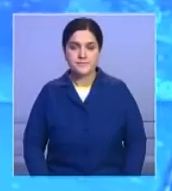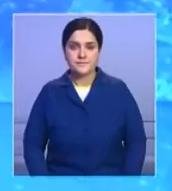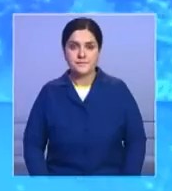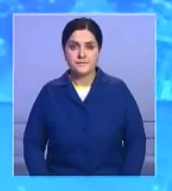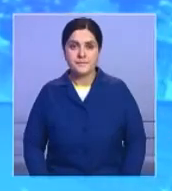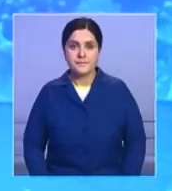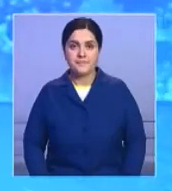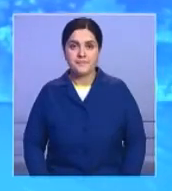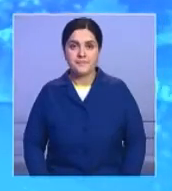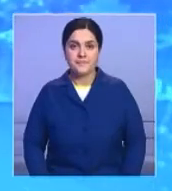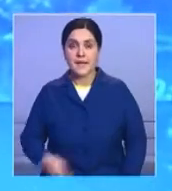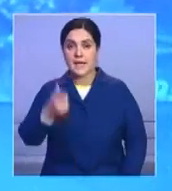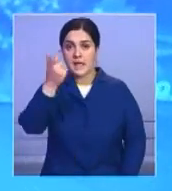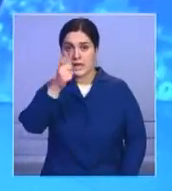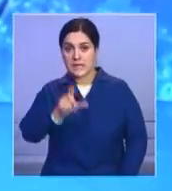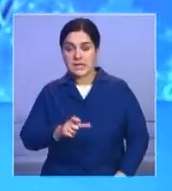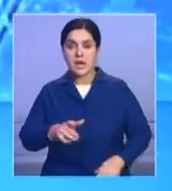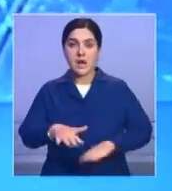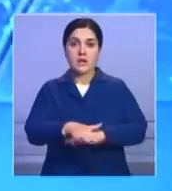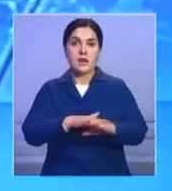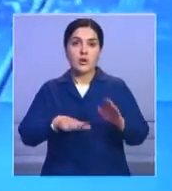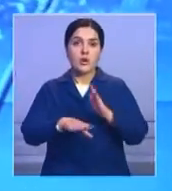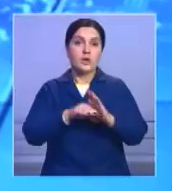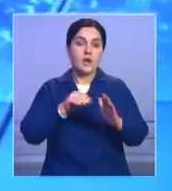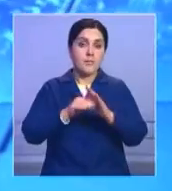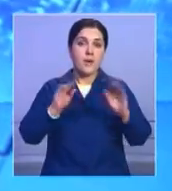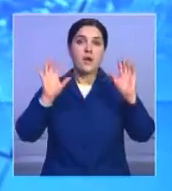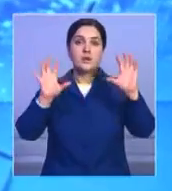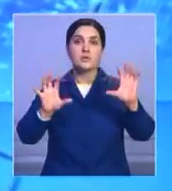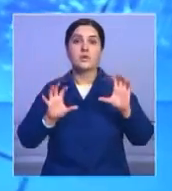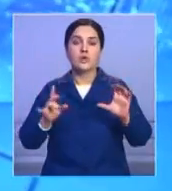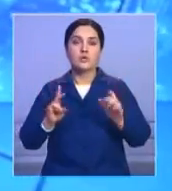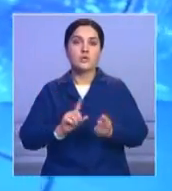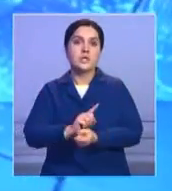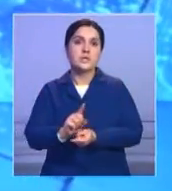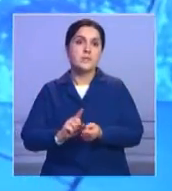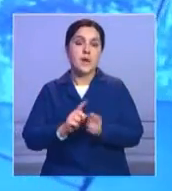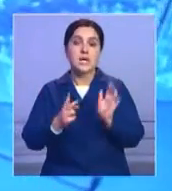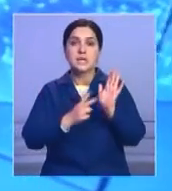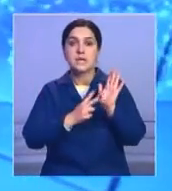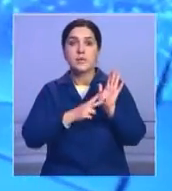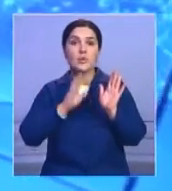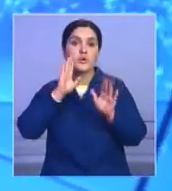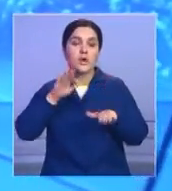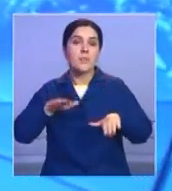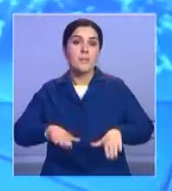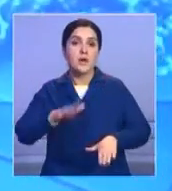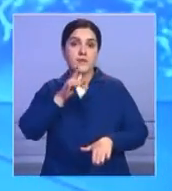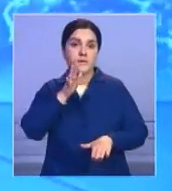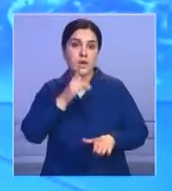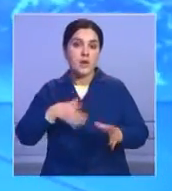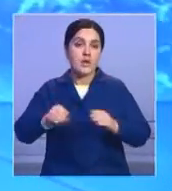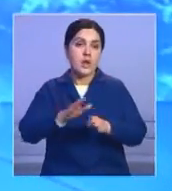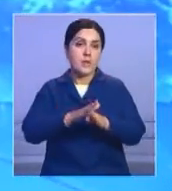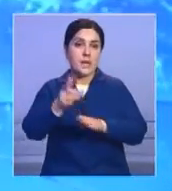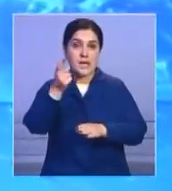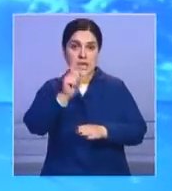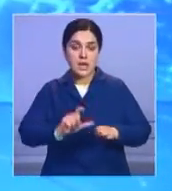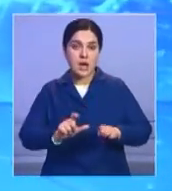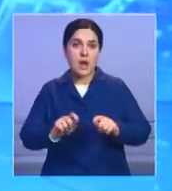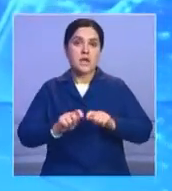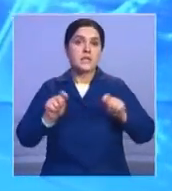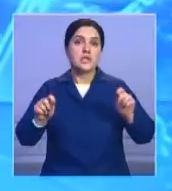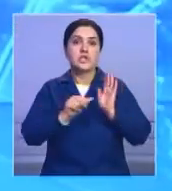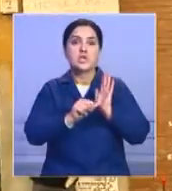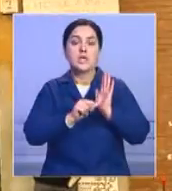В Италии проходит народный референдум по конституционной реформе. В 7 утра по местному времени по всей стране открылись более 60